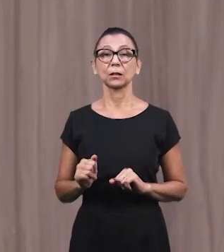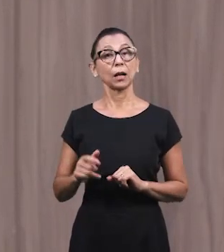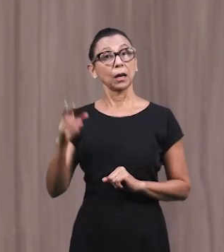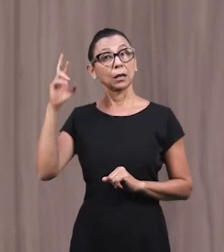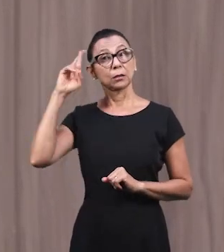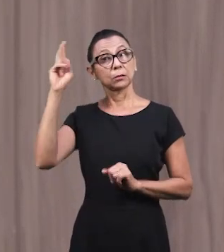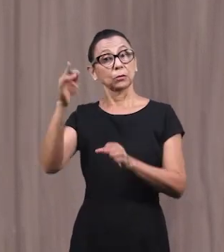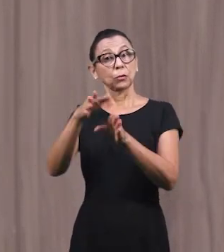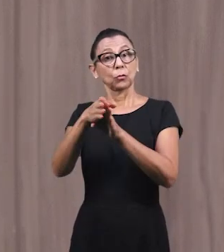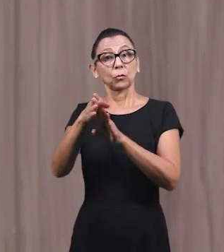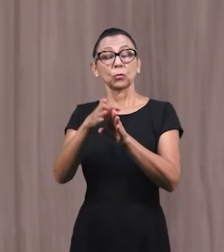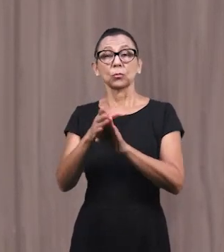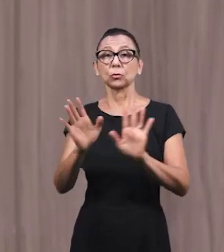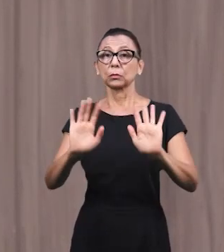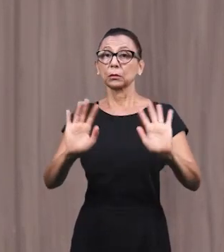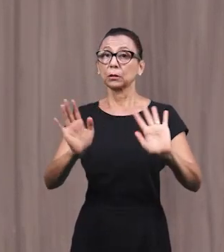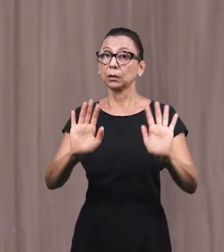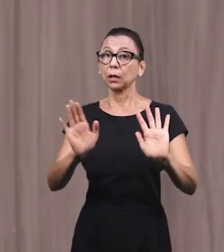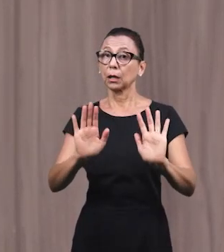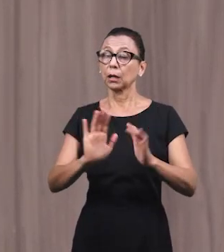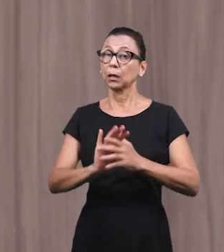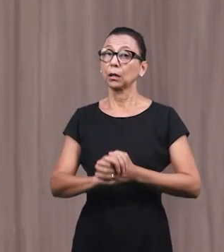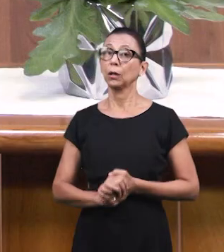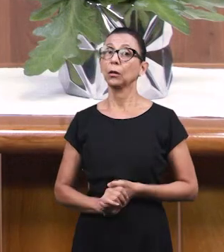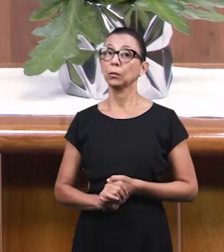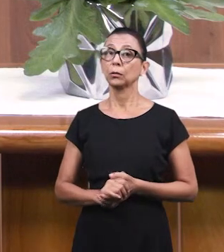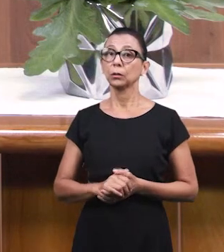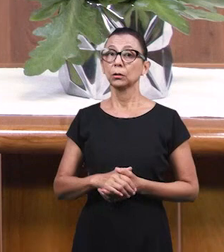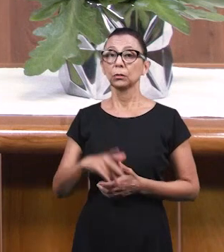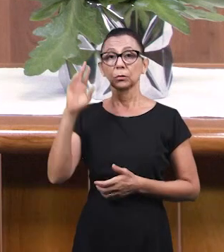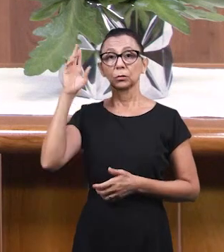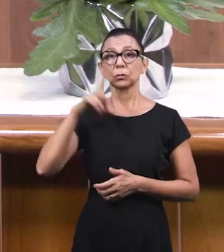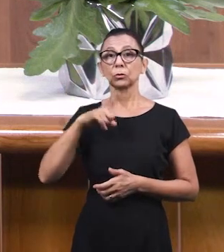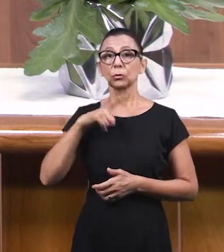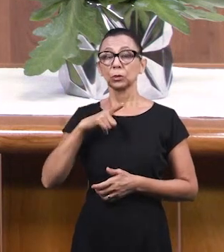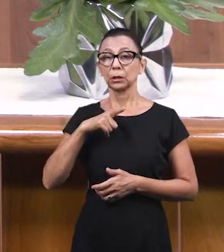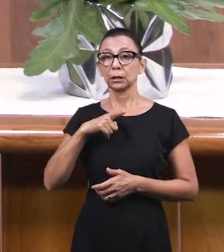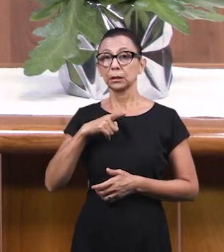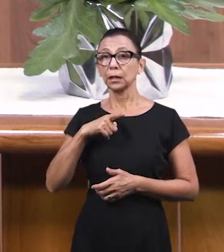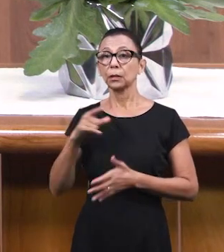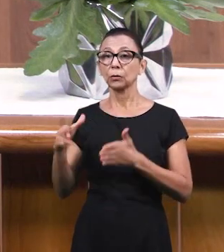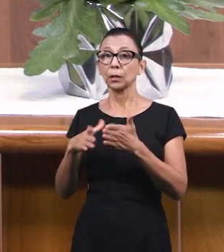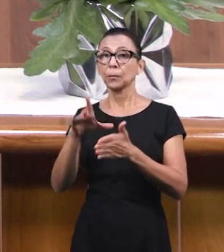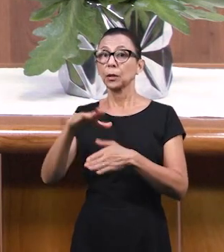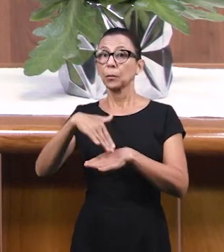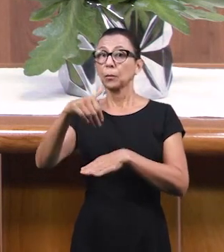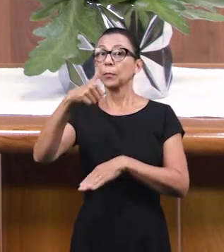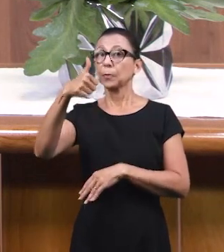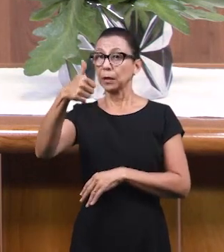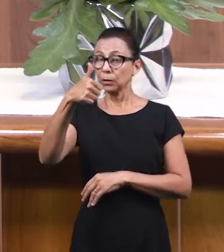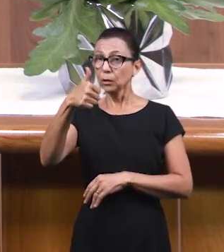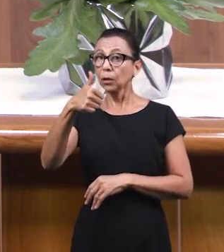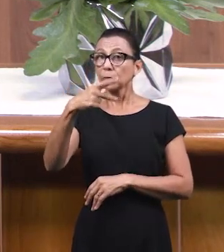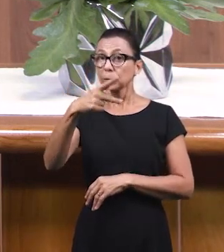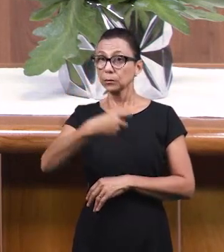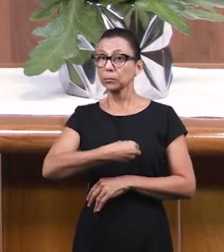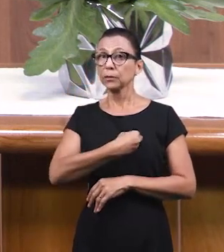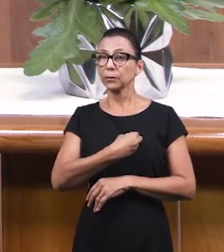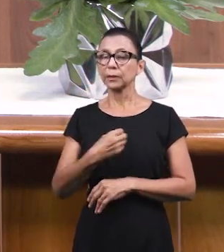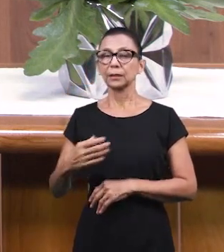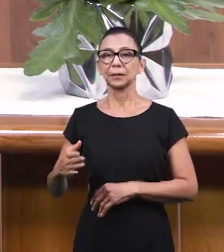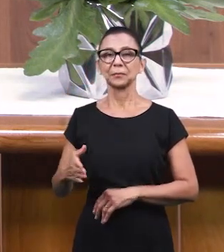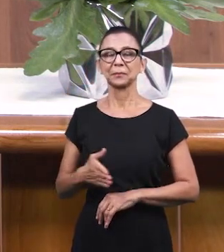Потому что У Бога Есть что-то Лучшее Для жизни Твоей Аминь Господь Уже Начал